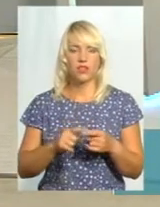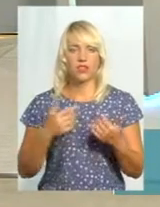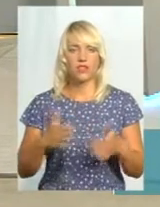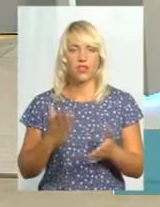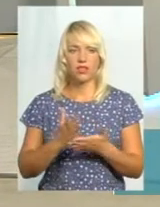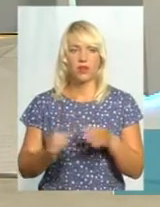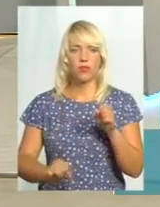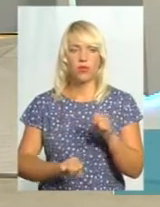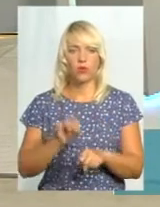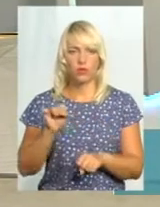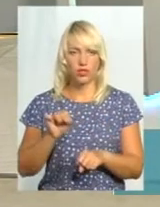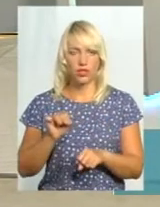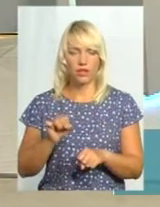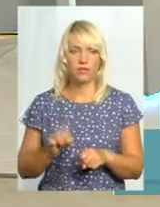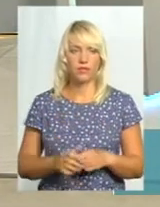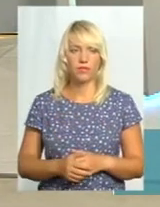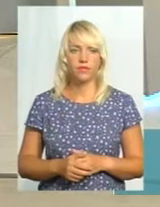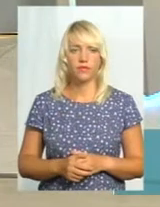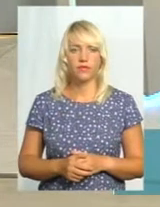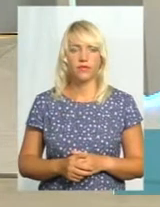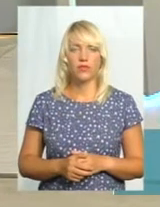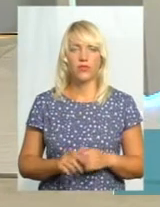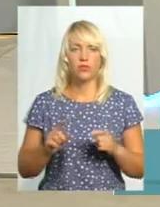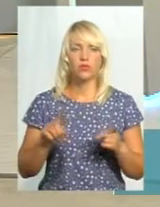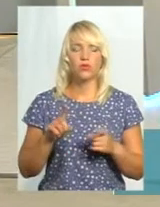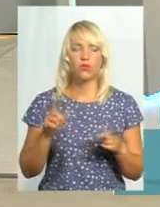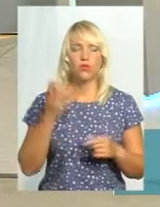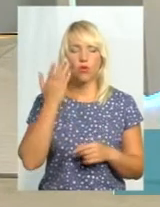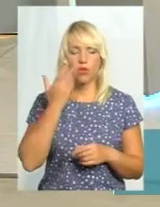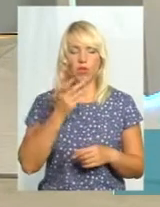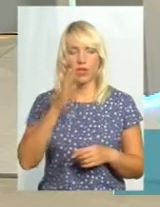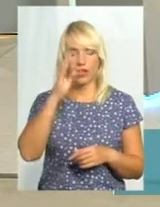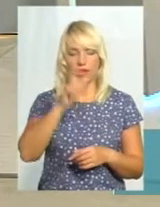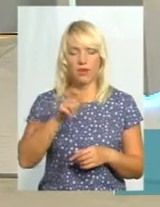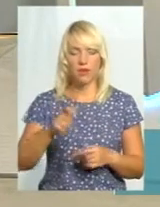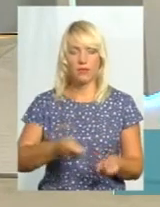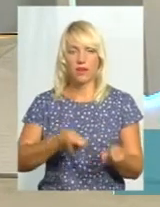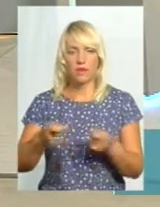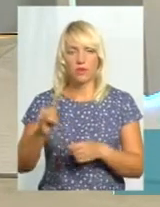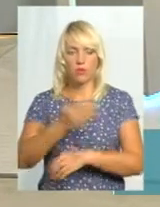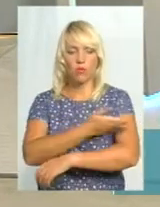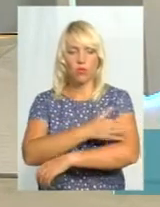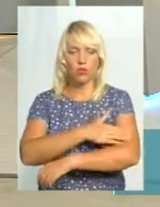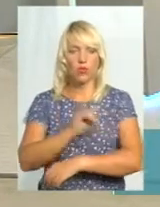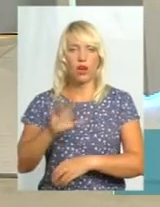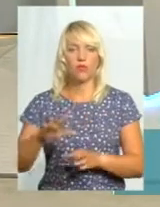порушення одразу, мало б насторожити. Тому що, коли їх привезли в Польщу, а взагалі їх мали везти ще далі в Швецію, але на той момент, коли